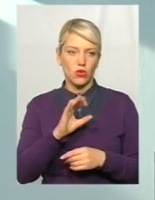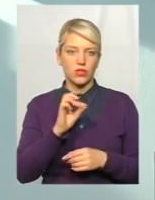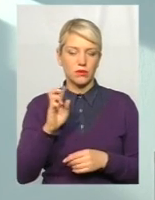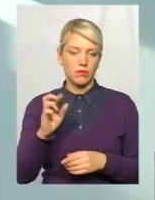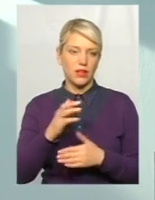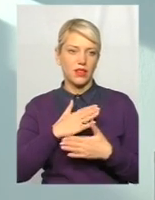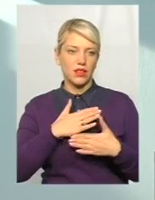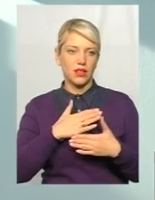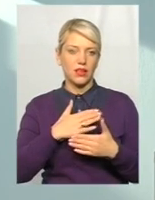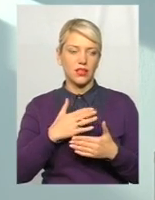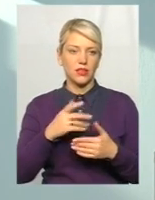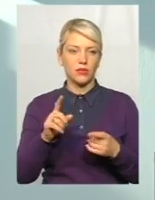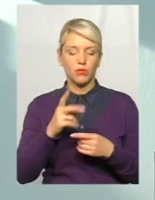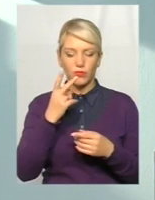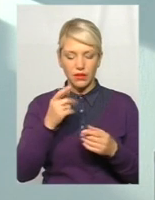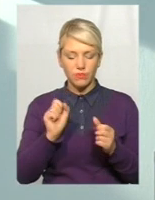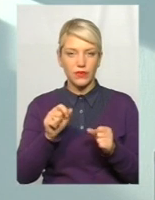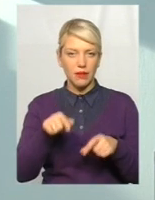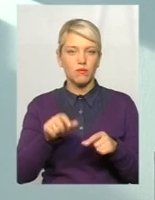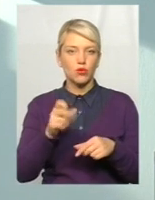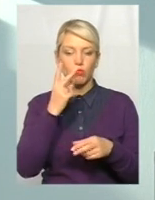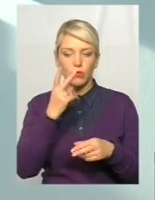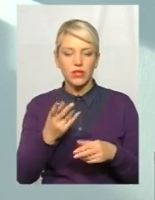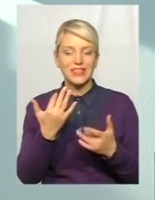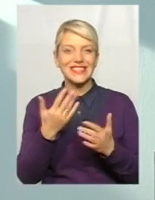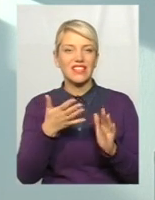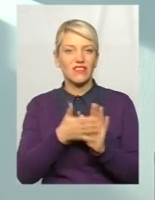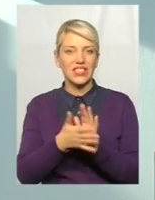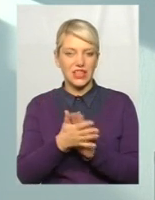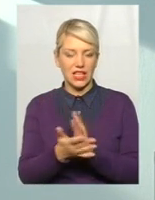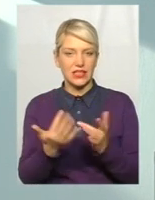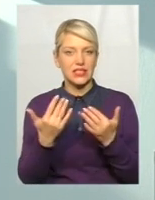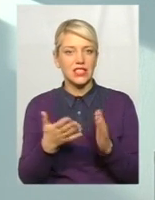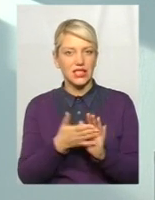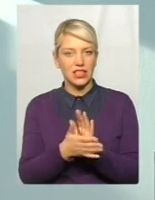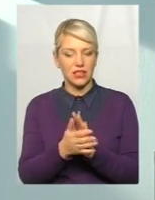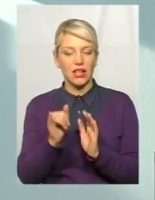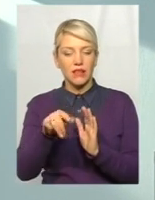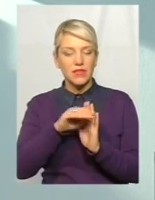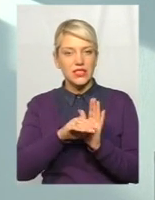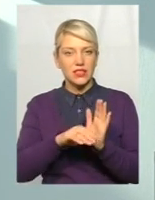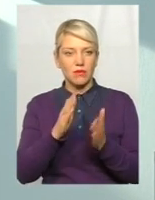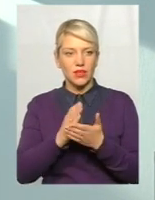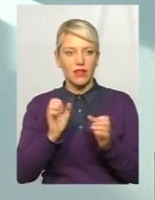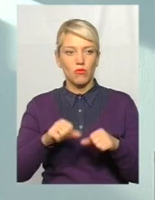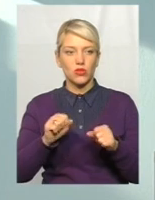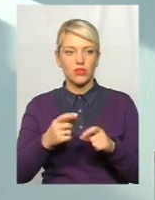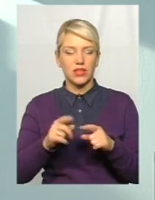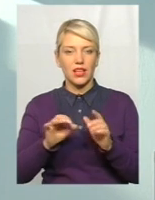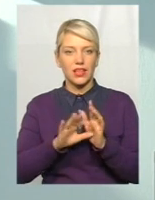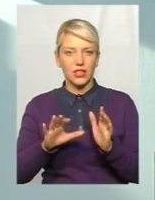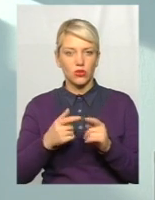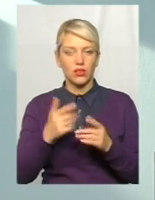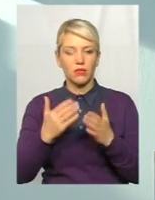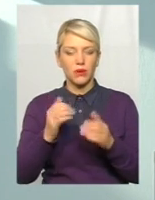щоб вони бачили, скільки йдуть витрати, на що витрати йдуть. Мало того, в системі ще є можливість електронної демократії. Тобто, наприклад, мешканці себе